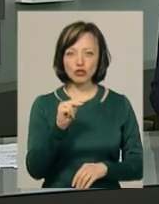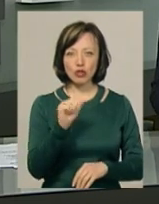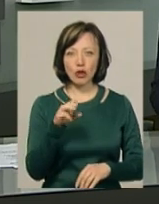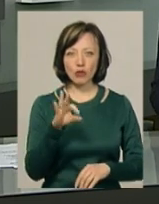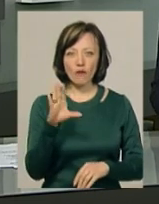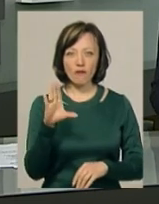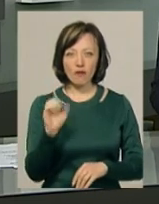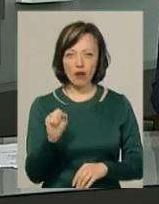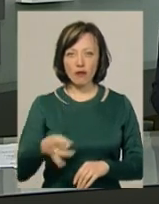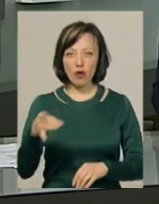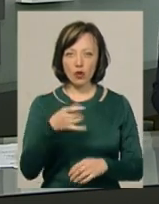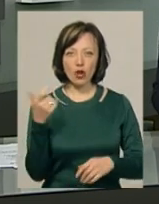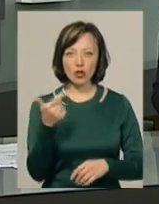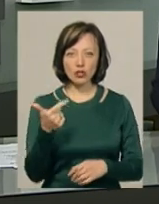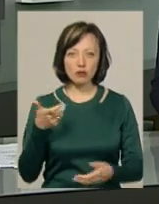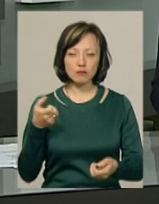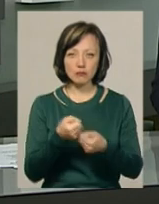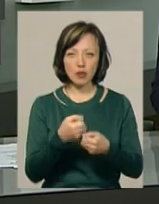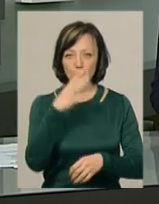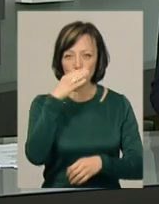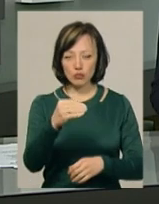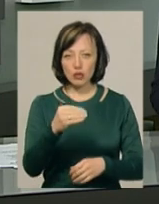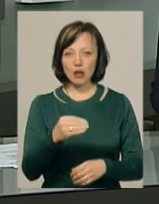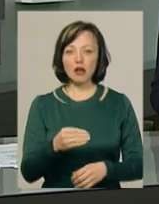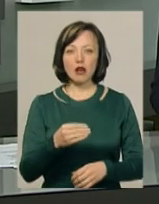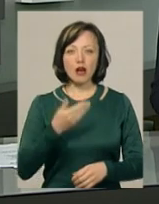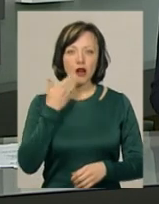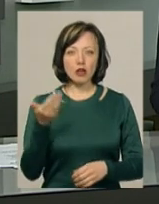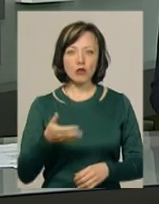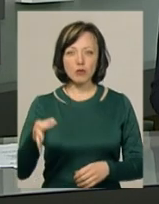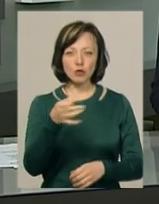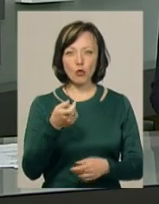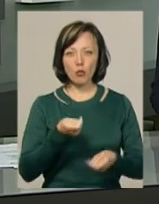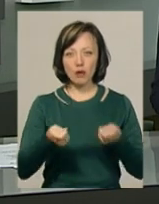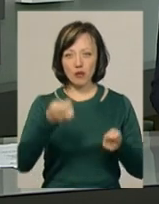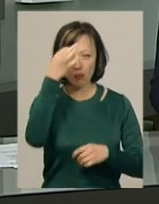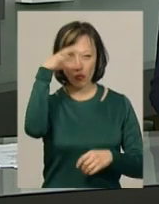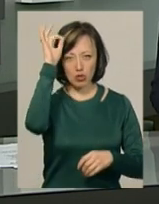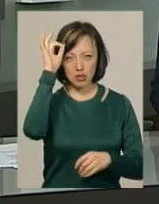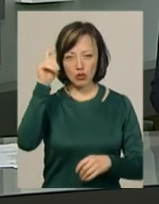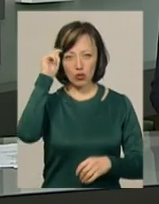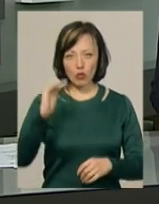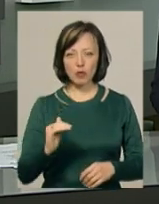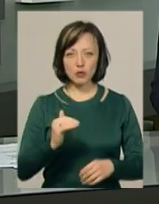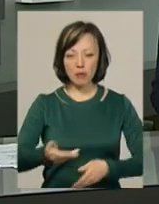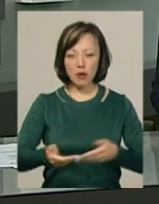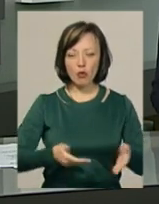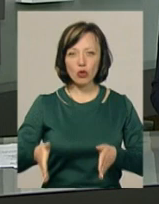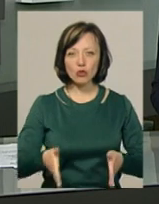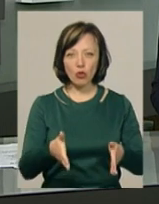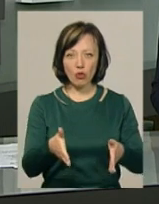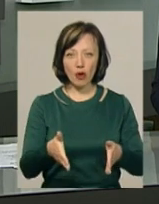мікрорайоні Гречани дитину збила маршрутка. За словами речниці обласного управління поліції Інни Глеги, хлопчик перетинав дорогу